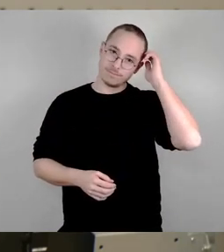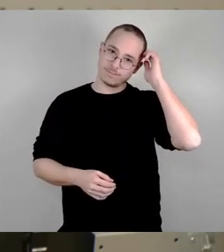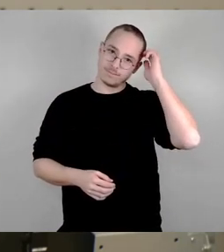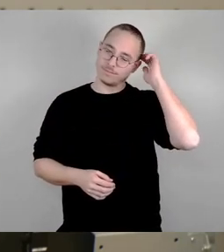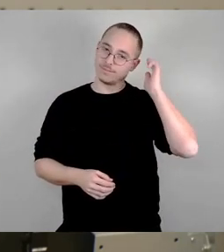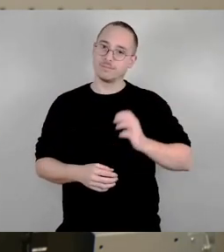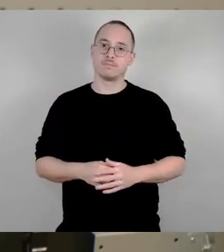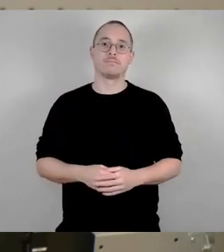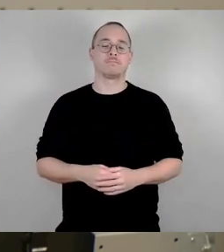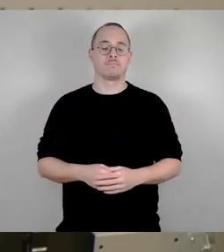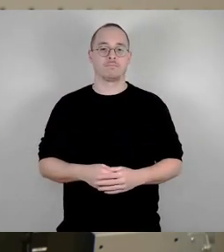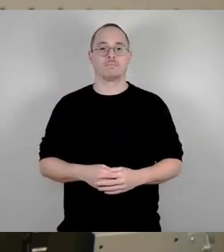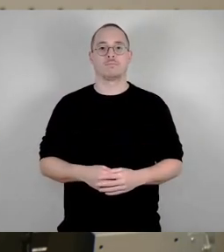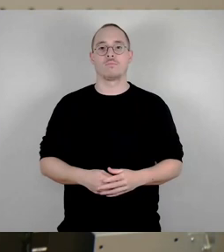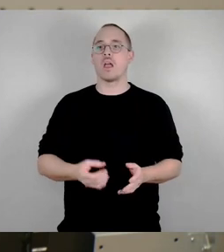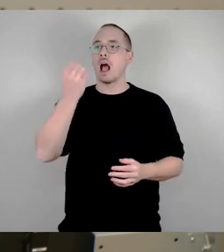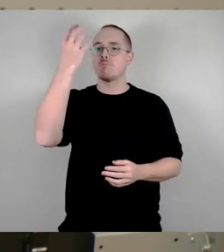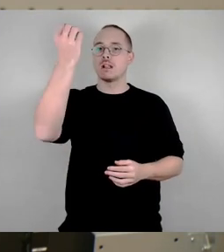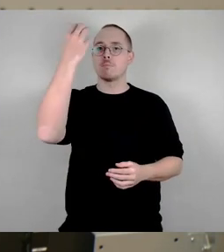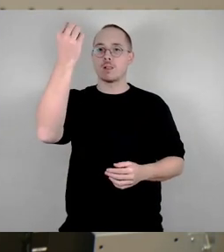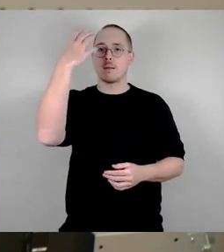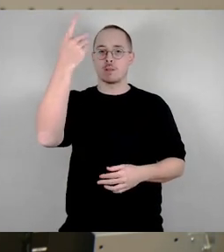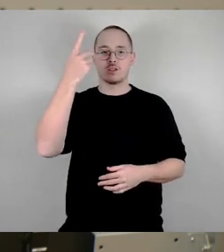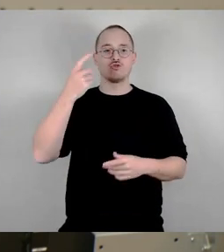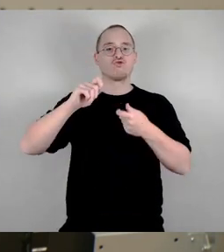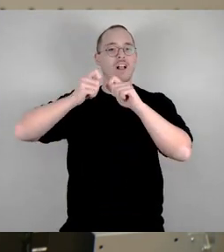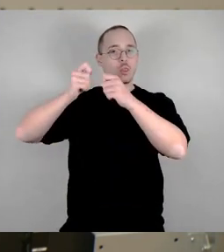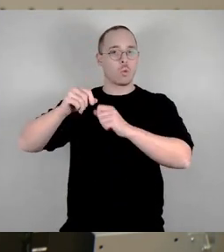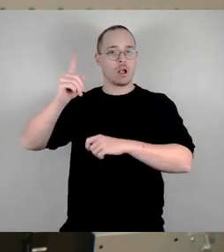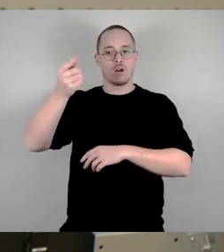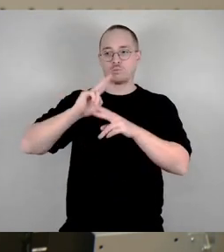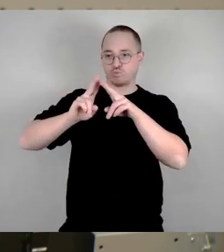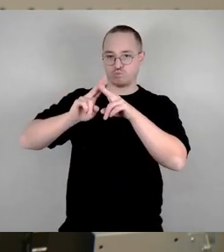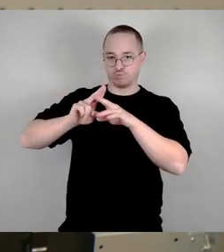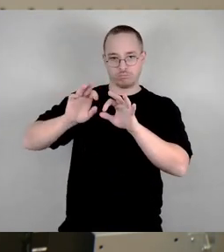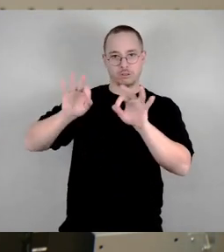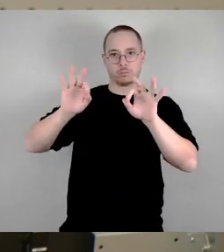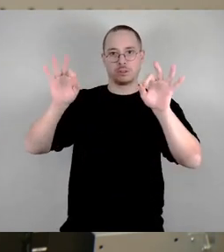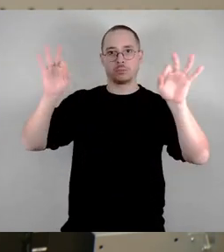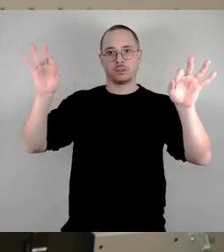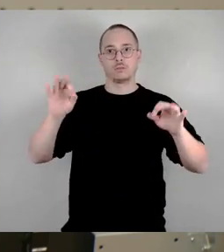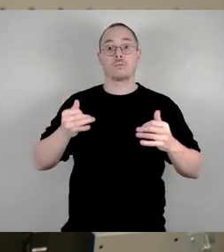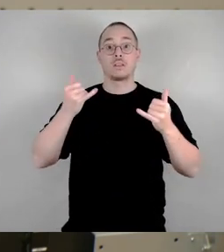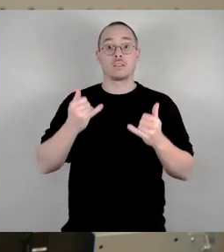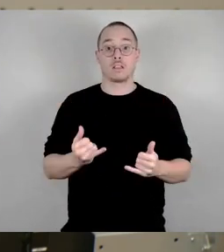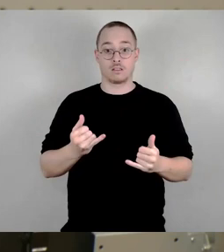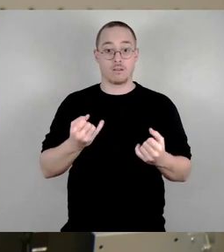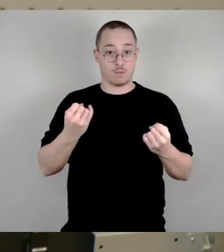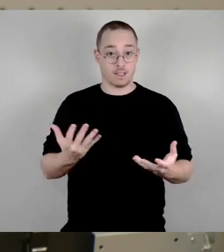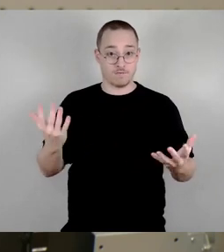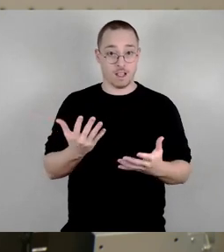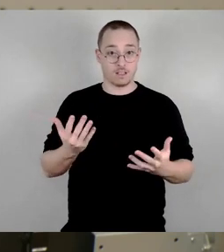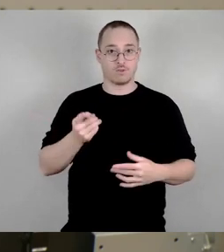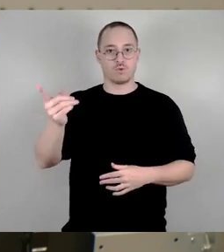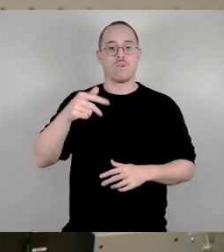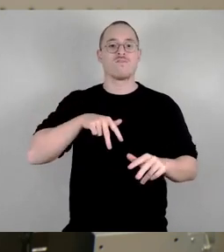weiter auch die Ampelschaltungen optimiert. Und was jetzt passiert ist im Prinzip, dass hier mit einem Verkehrsversuch tabula rasa